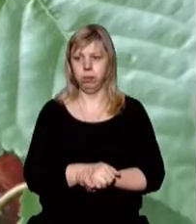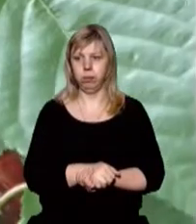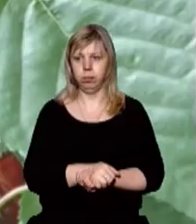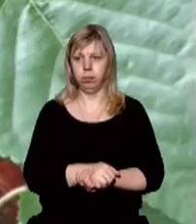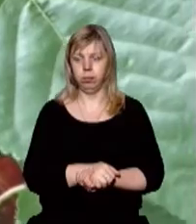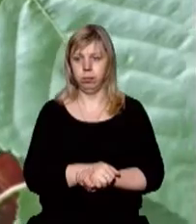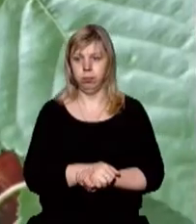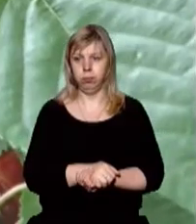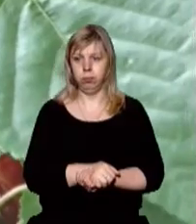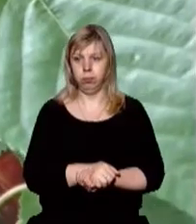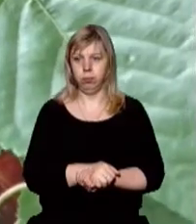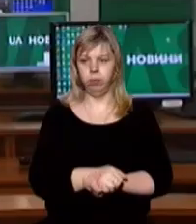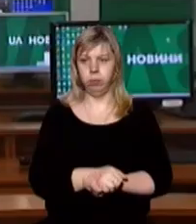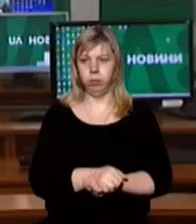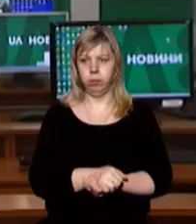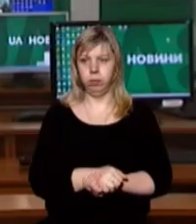новини на Суспільному.